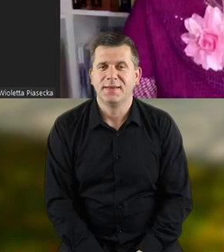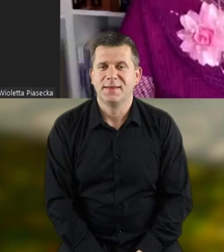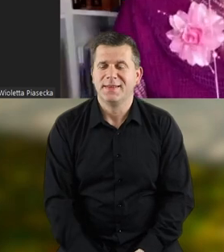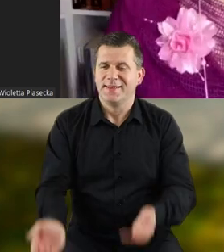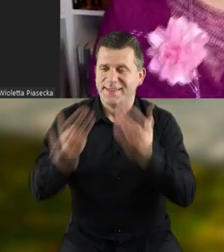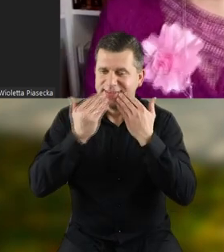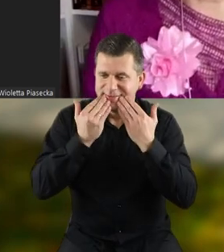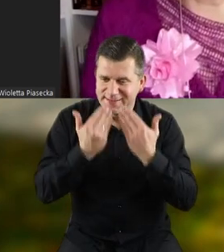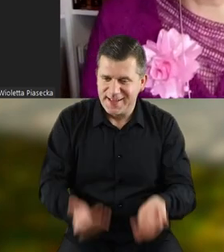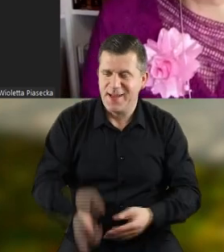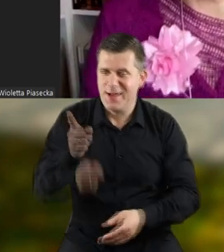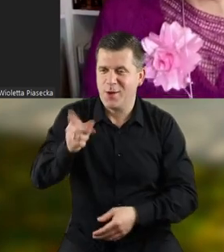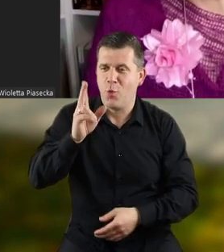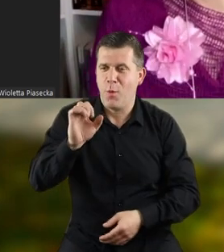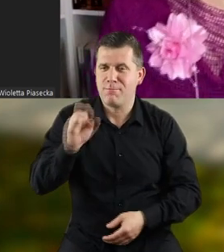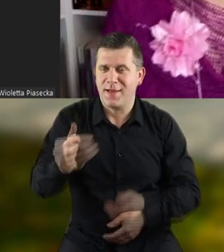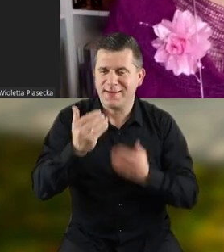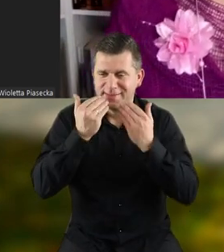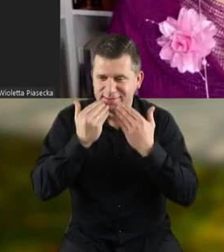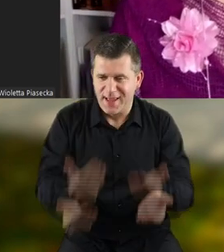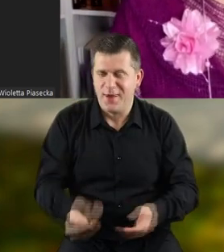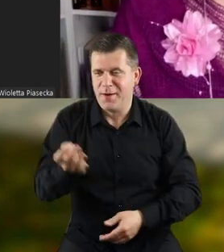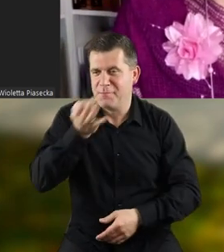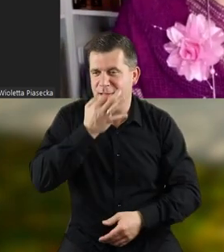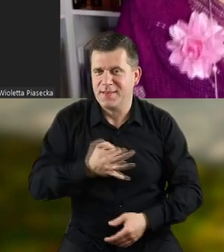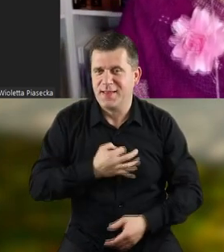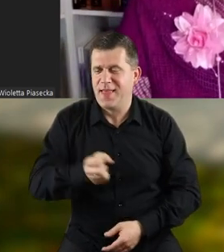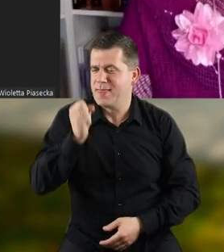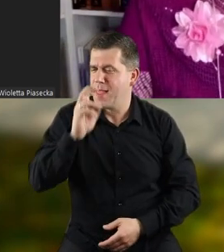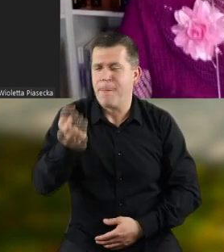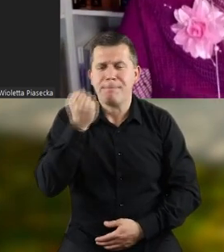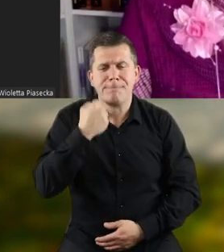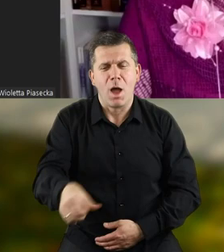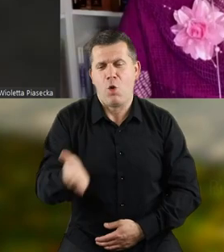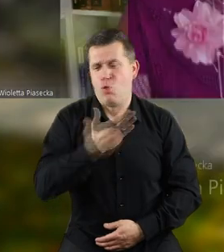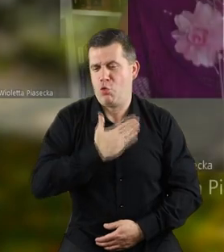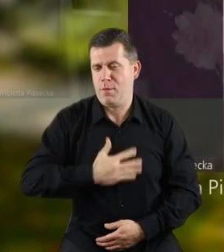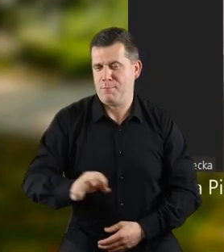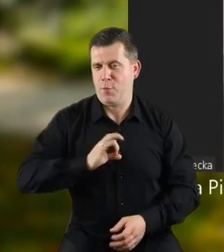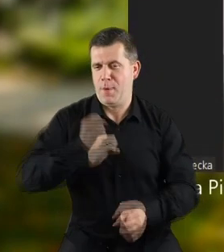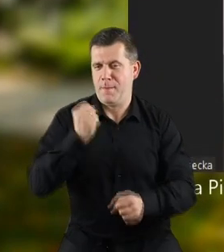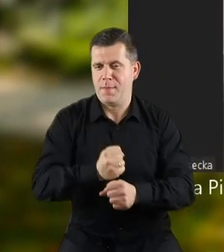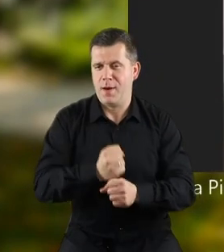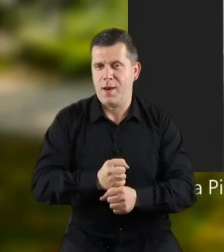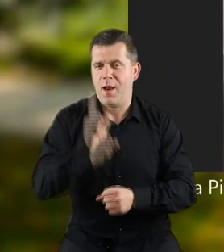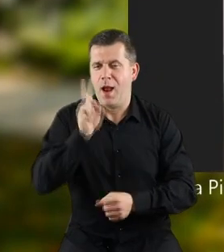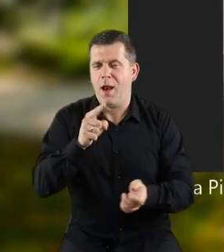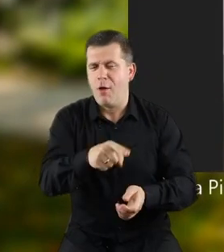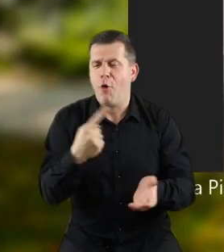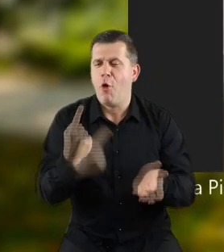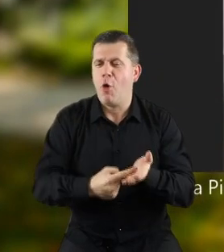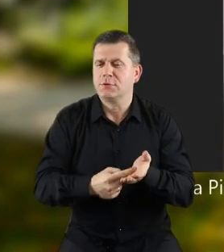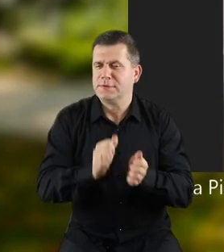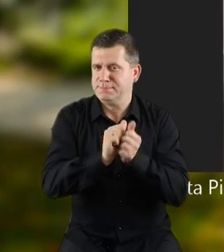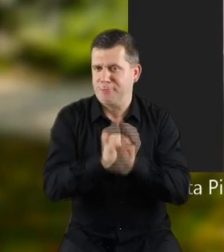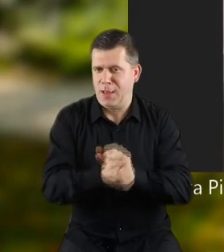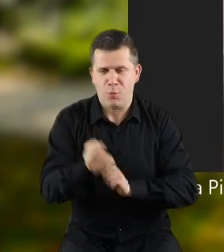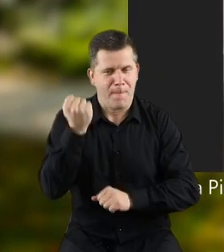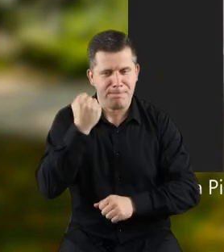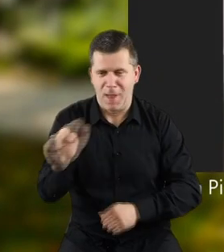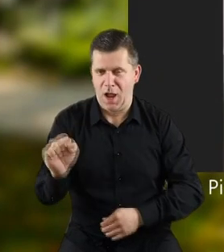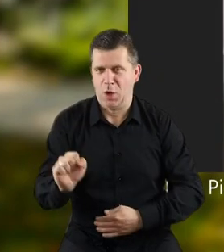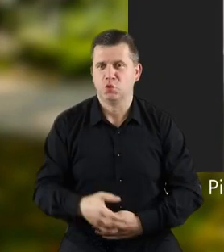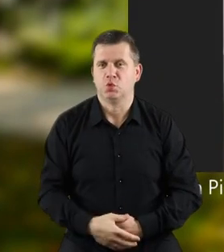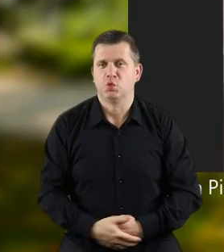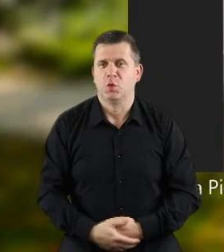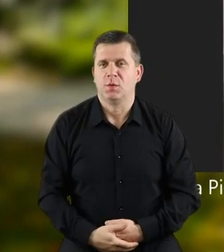Czy Pani kocha Ci, Kubuniu. Dziękuję Ci, Kubuniu. Tak, bardzo lubię swoją pracę, chociaż ona ostatnio się zmieniła